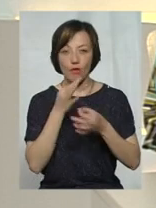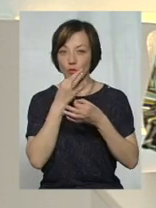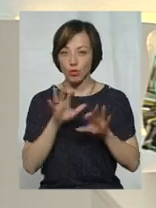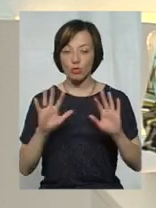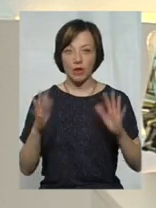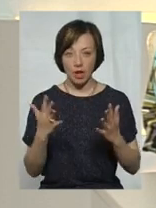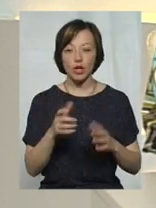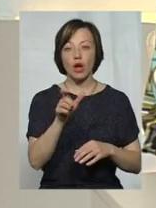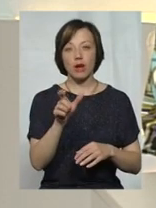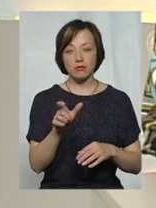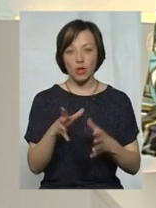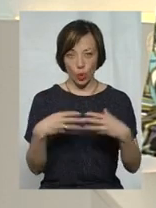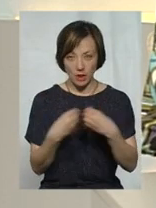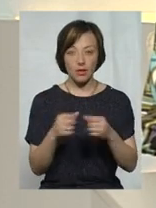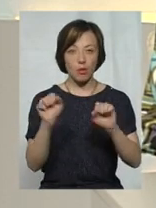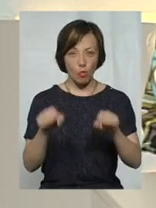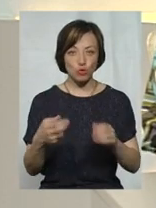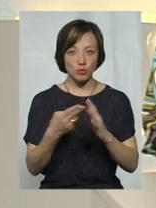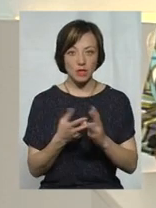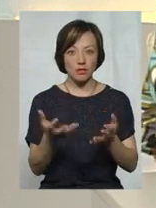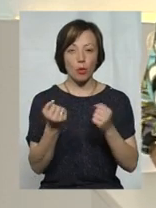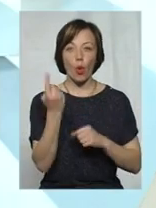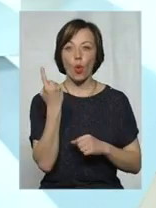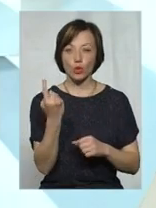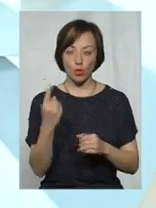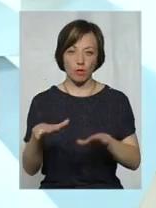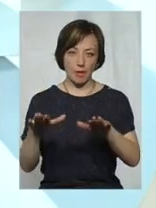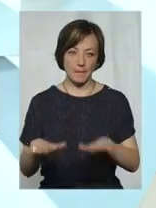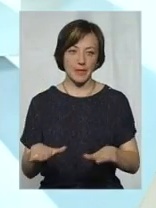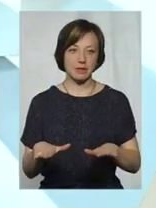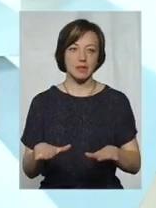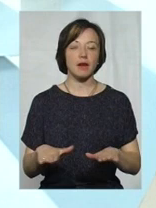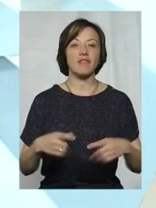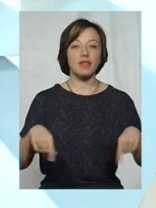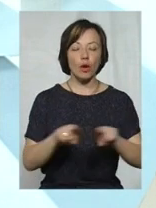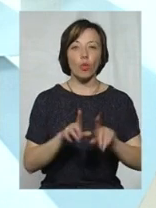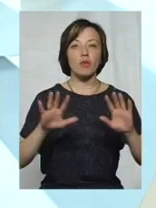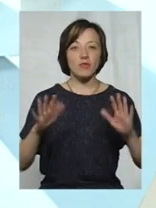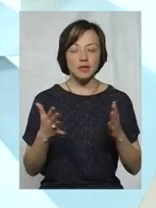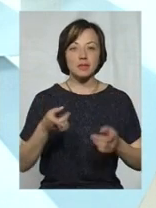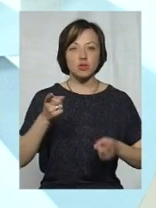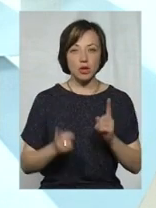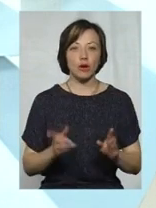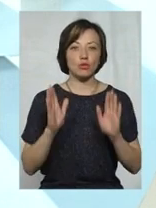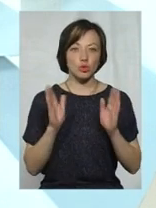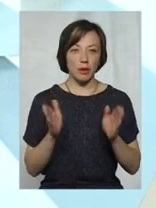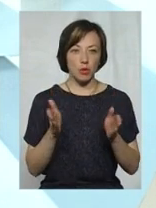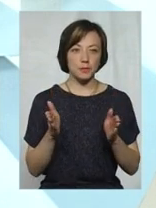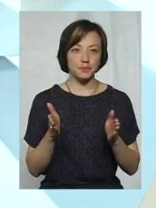родина має право отримати субсидію лише в одному місті? В одному місті, так. В такому випадку, звичайно, ми будемо,